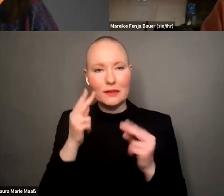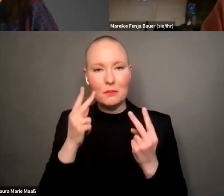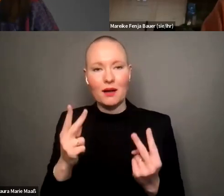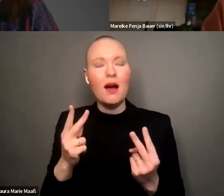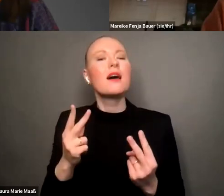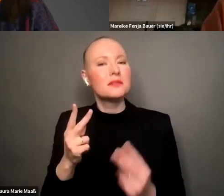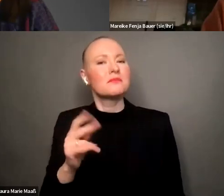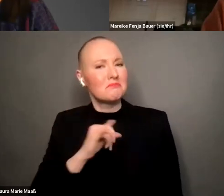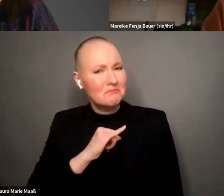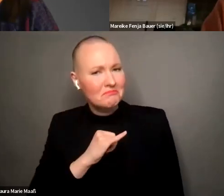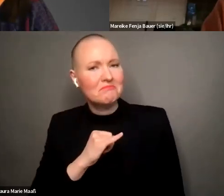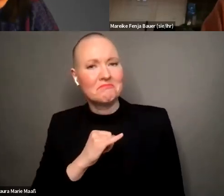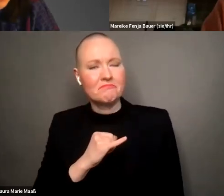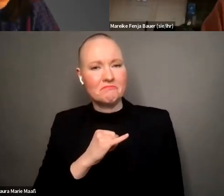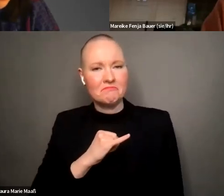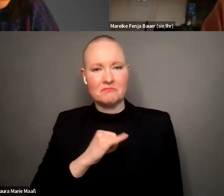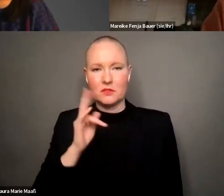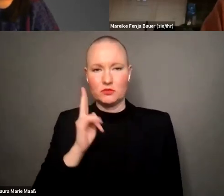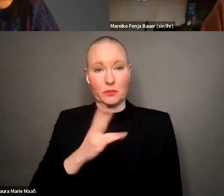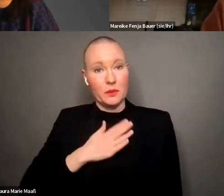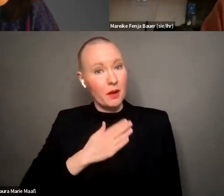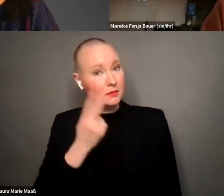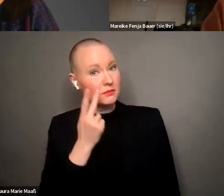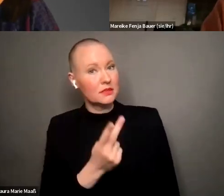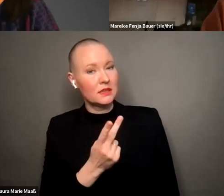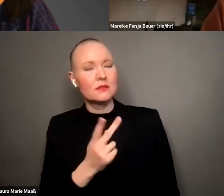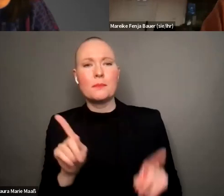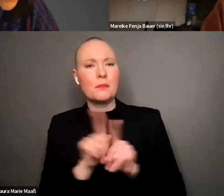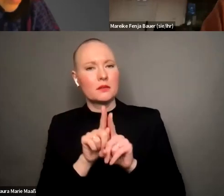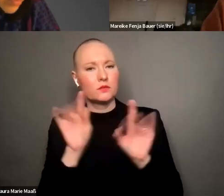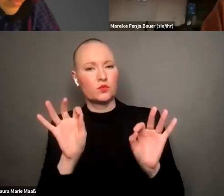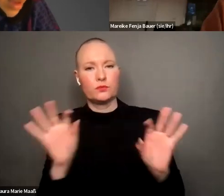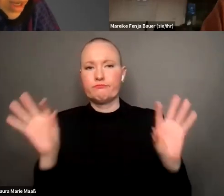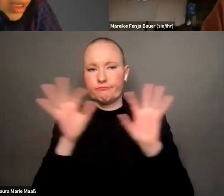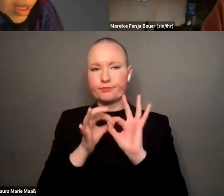meiner meiner Meinung nach damit gut zusammenbringen kann